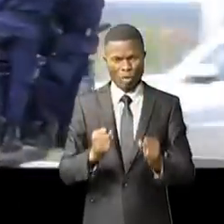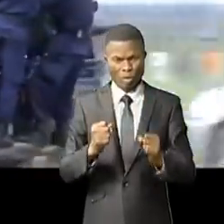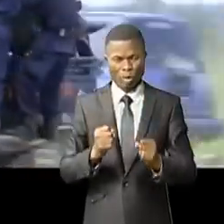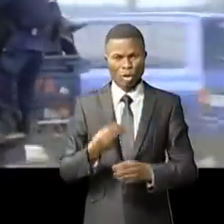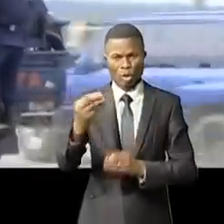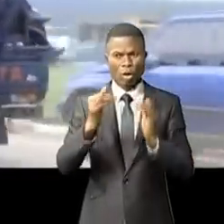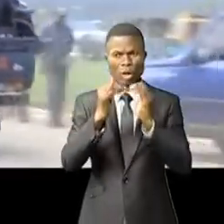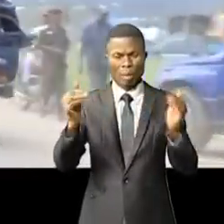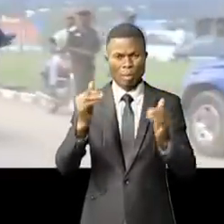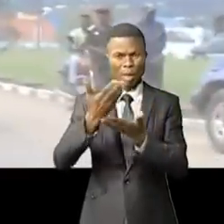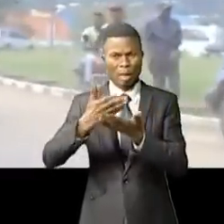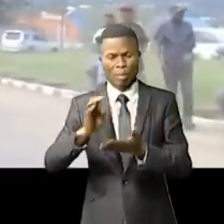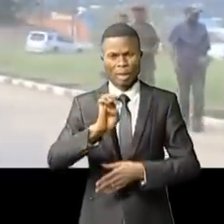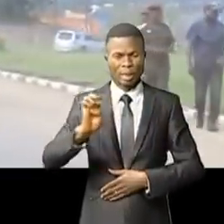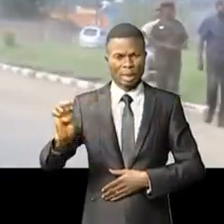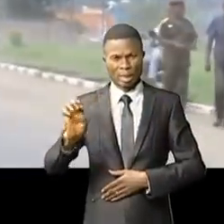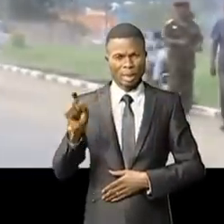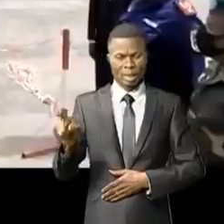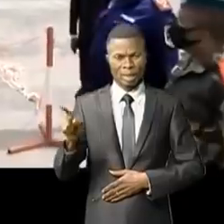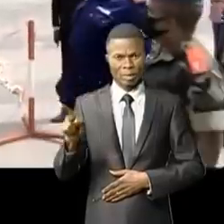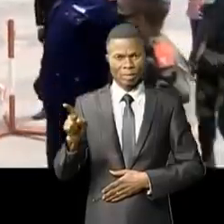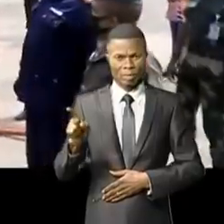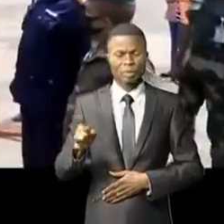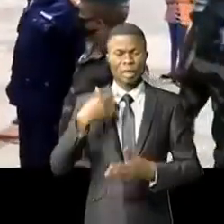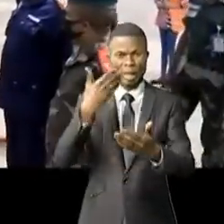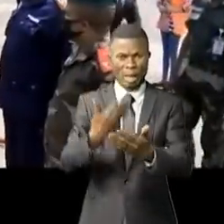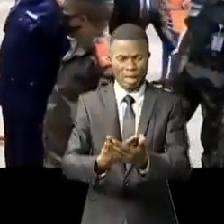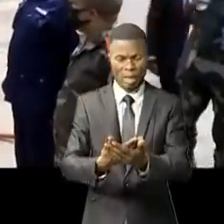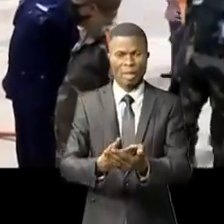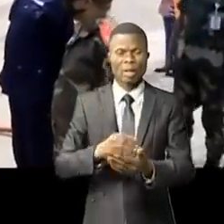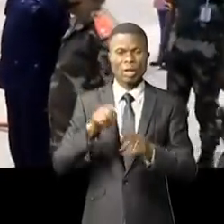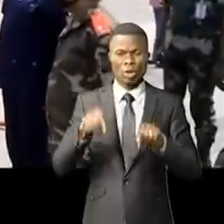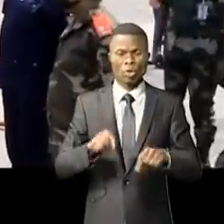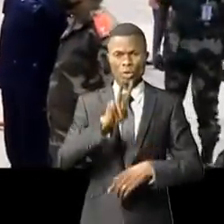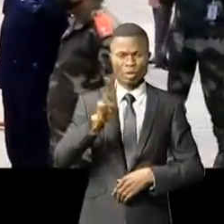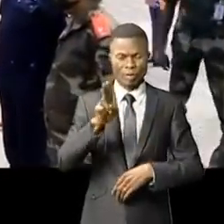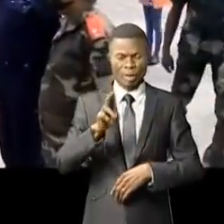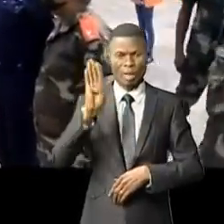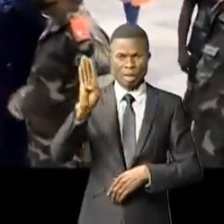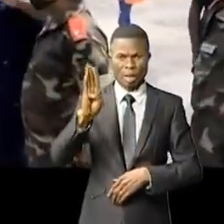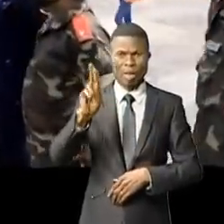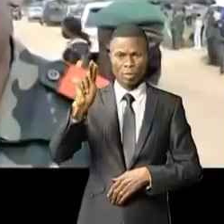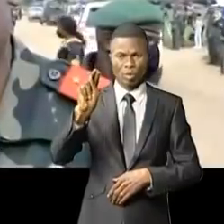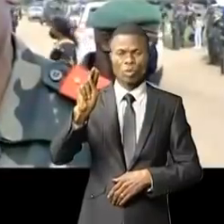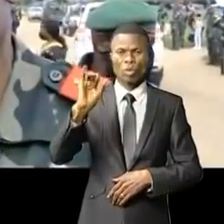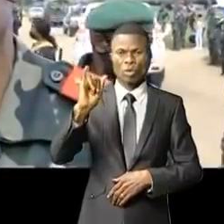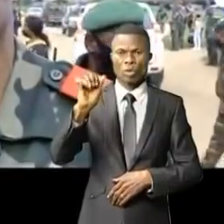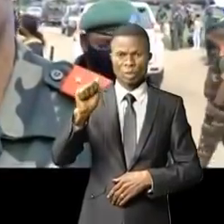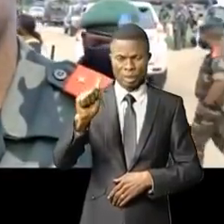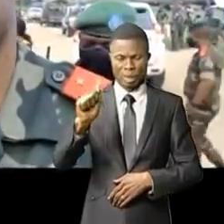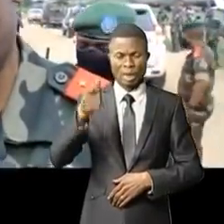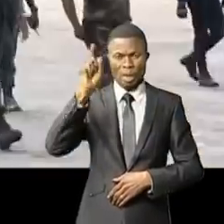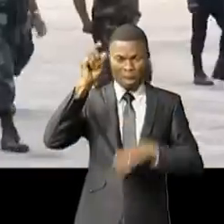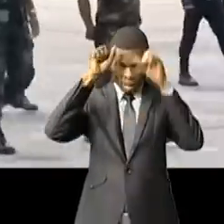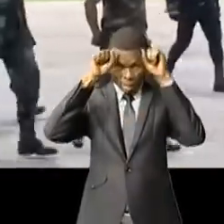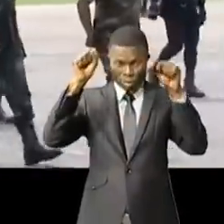pacification de l'Itourie. La séance du gouverneur de l'Itourie a son arrivée ce vendredi à Bounia, en provenance de Kinshasa. Pour ce faire, le numéro